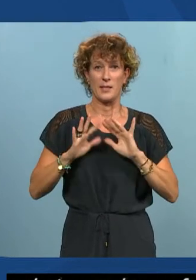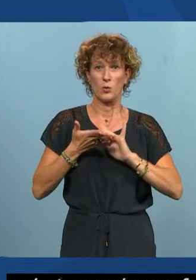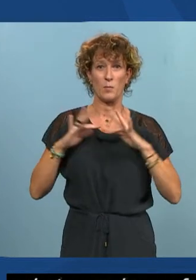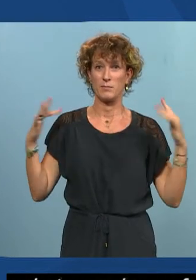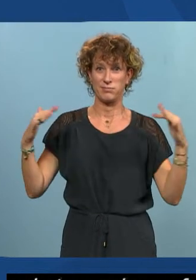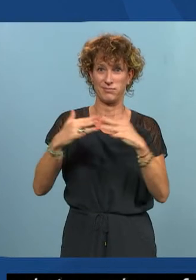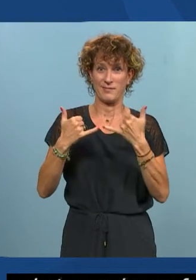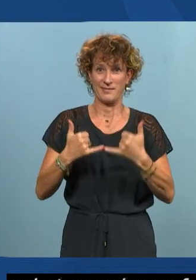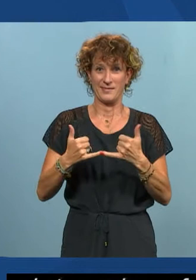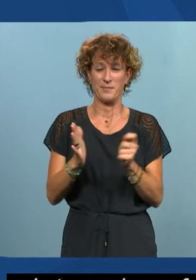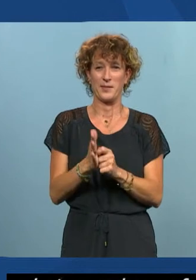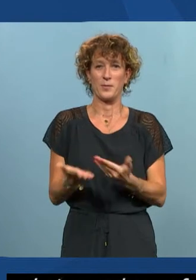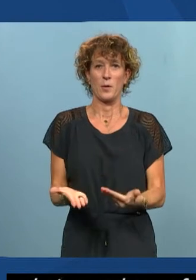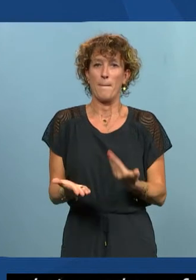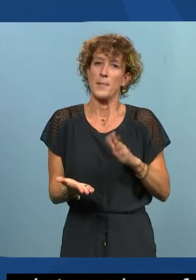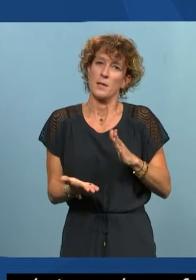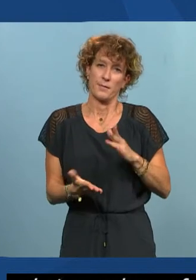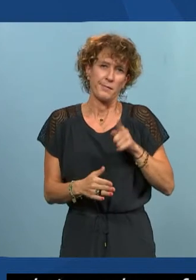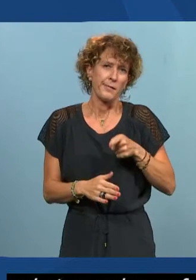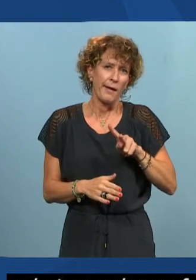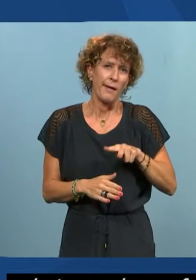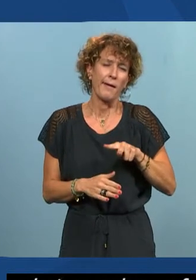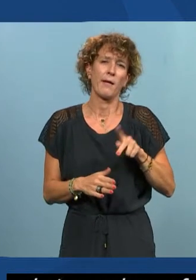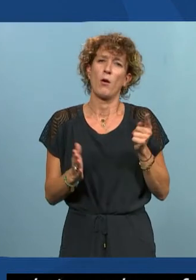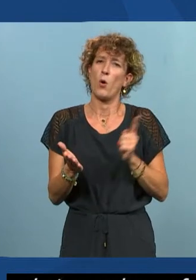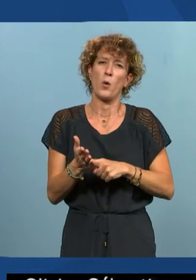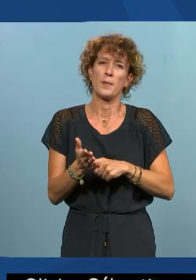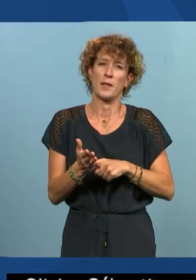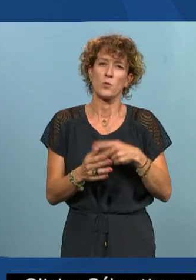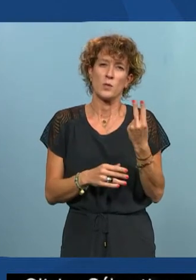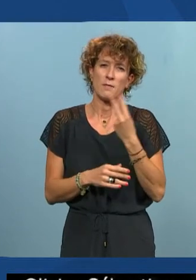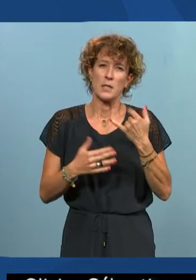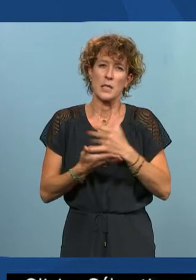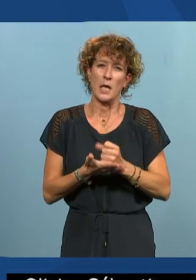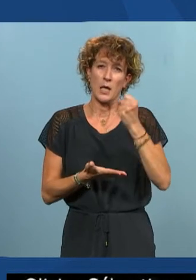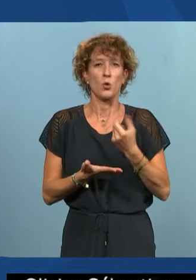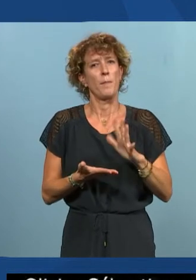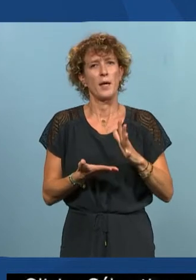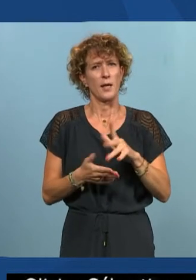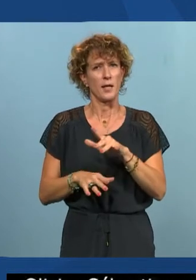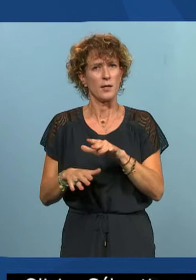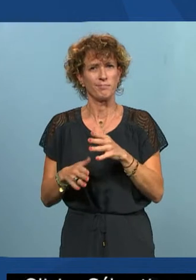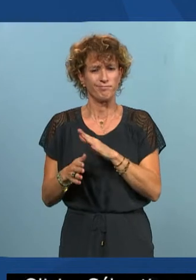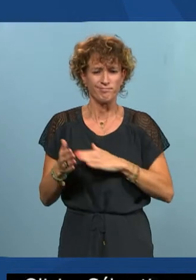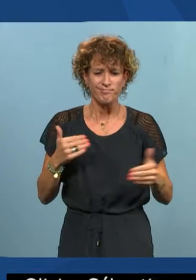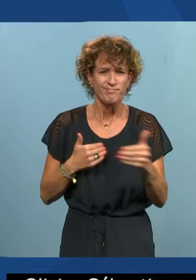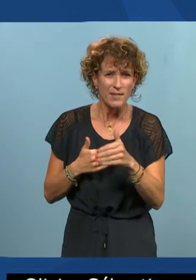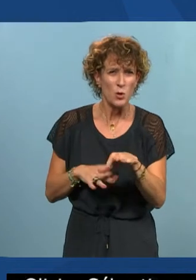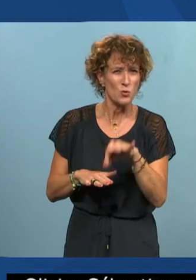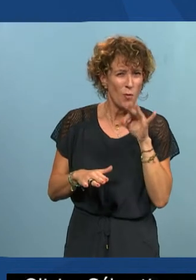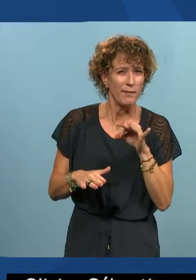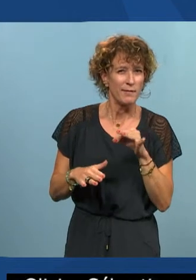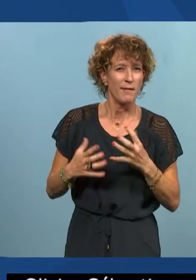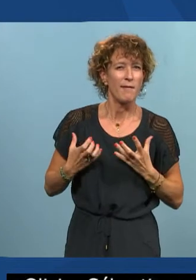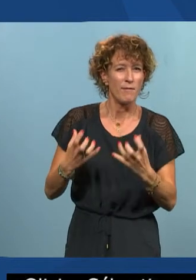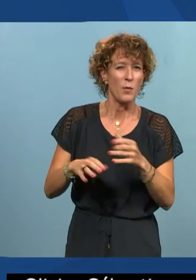réalité, c'est une obligation qui, à l'Université de La Réunion, est vécue plutôt comme un choix, comme une volonté politique forte, de dire que c'est